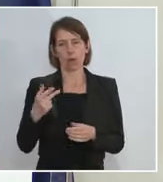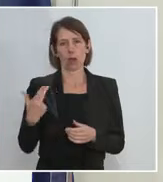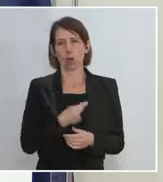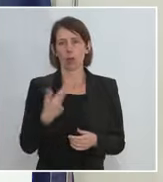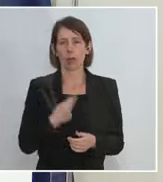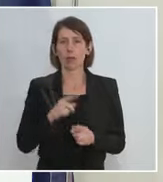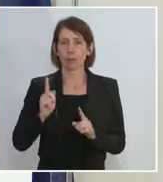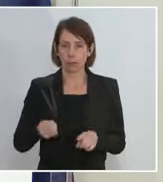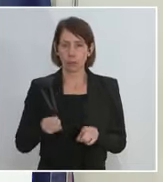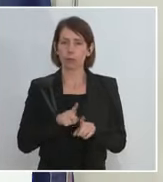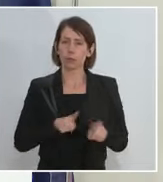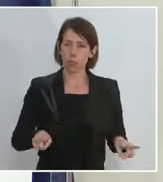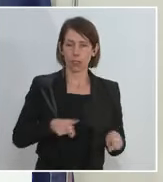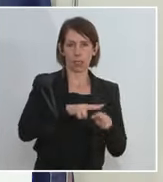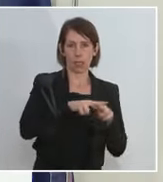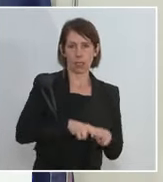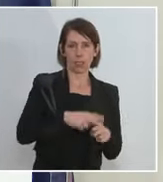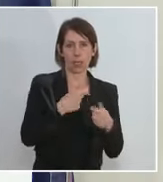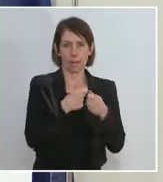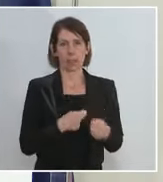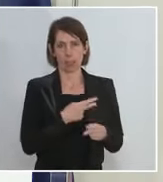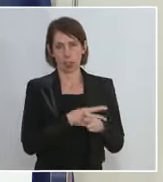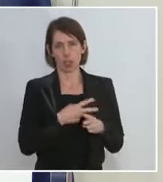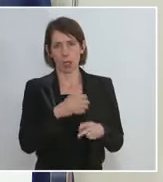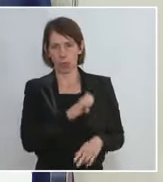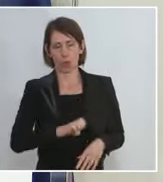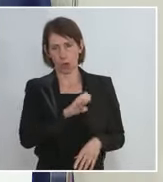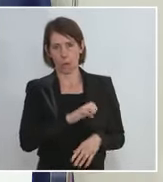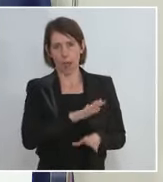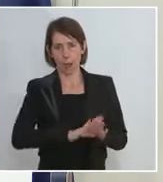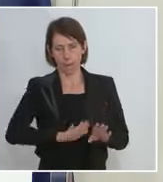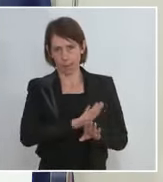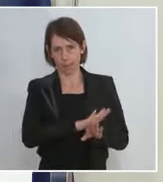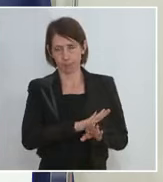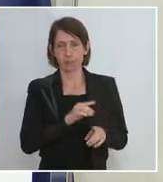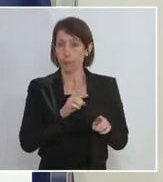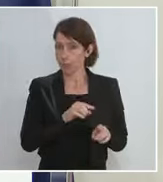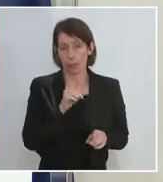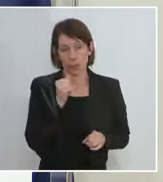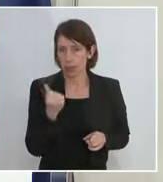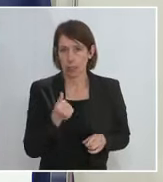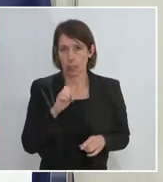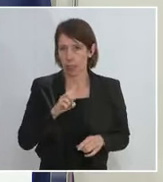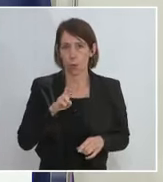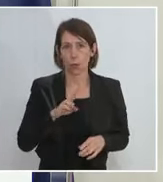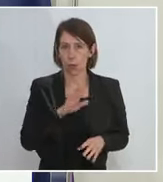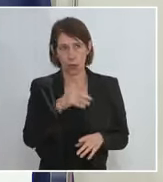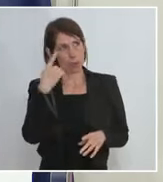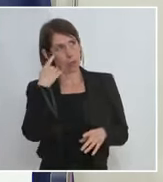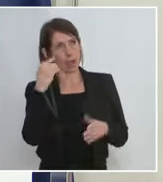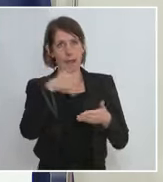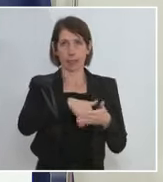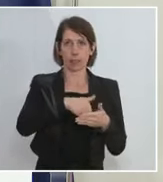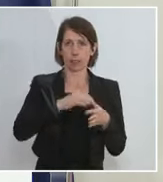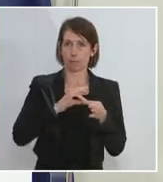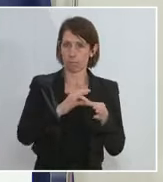Mehrzahl der Mitgliedstaaten in der Europäischen Union. Das entspricht nicht dem Geist der Europäischen Union und ist auch